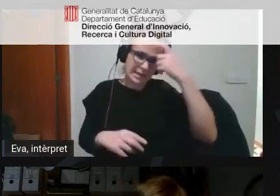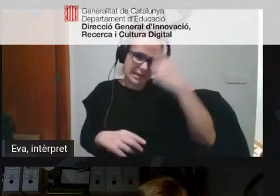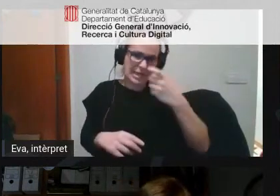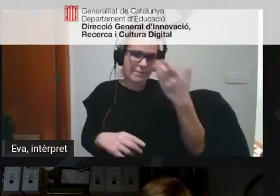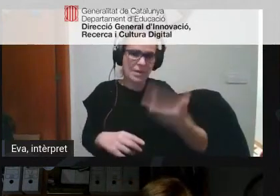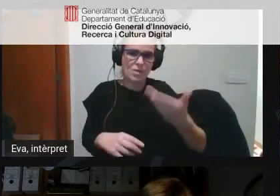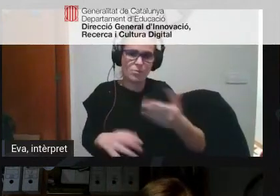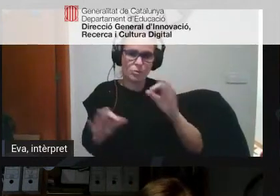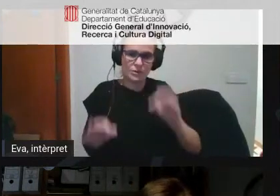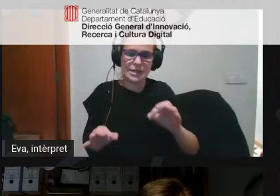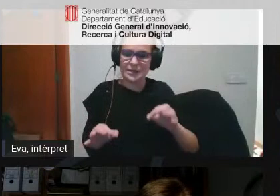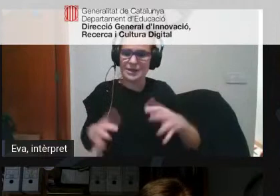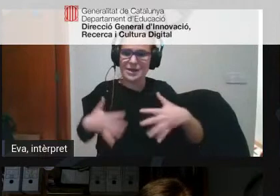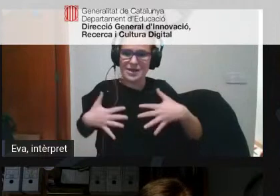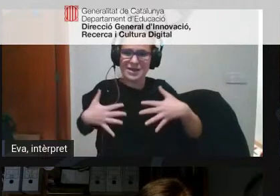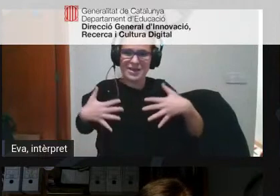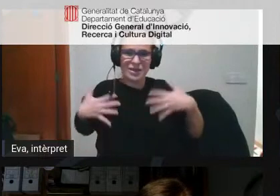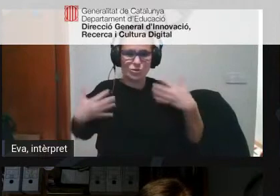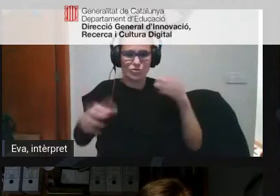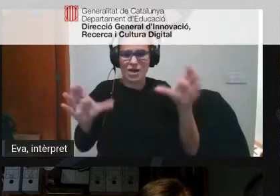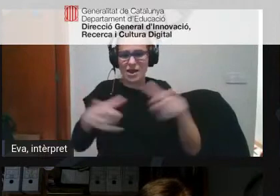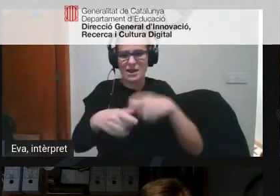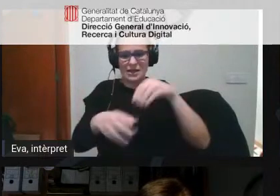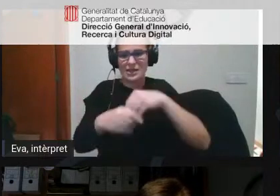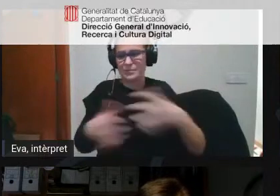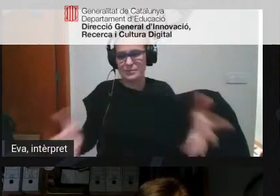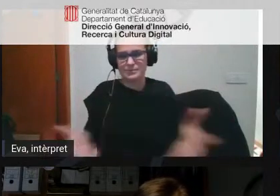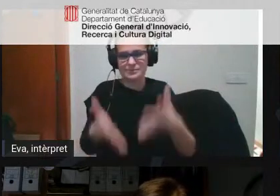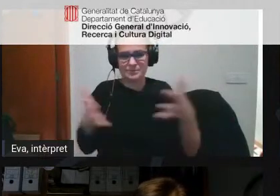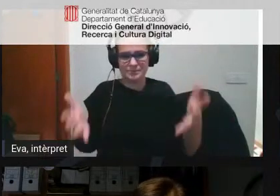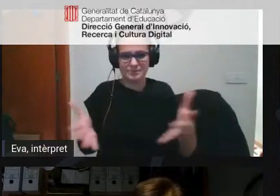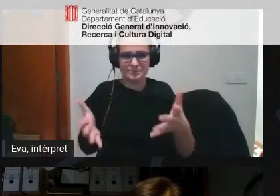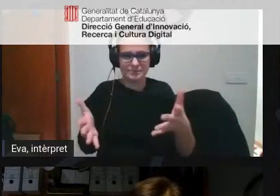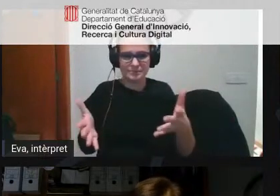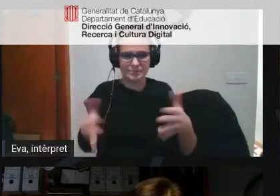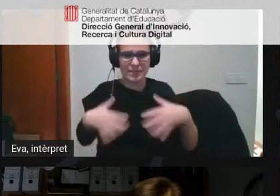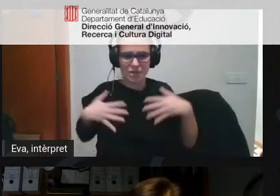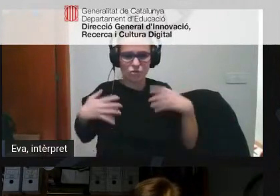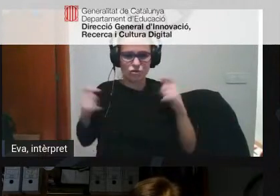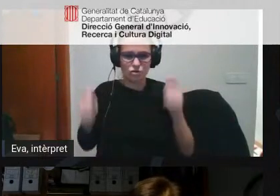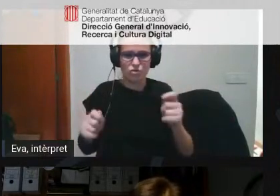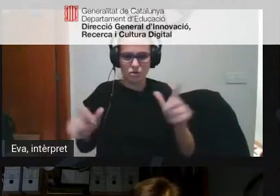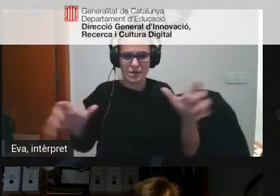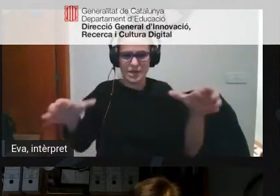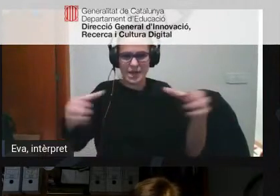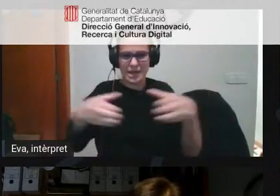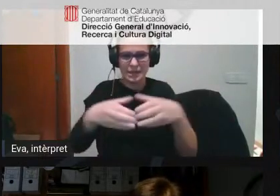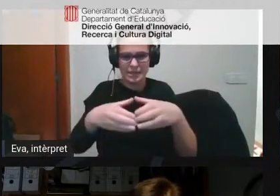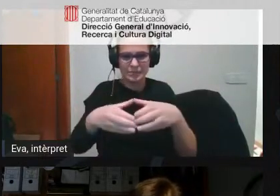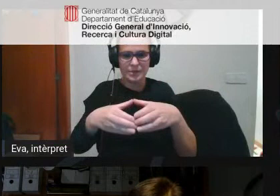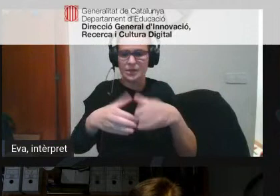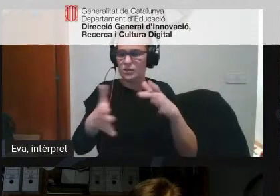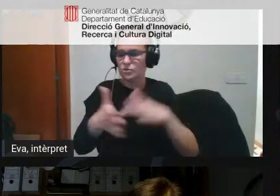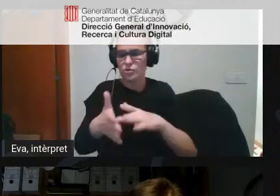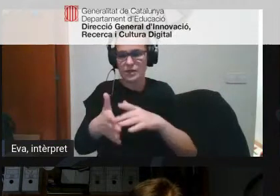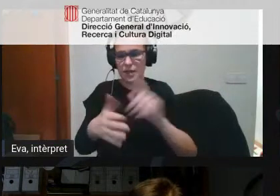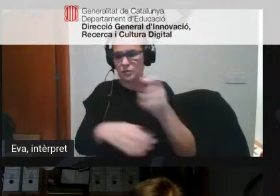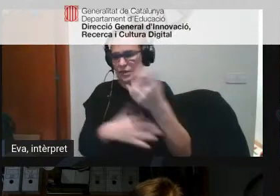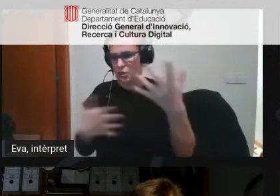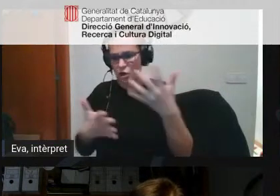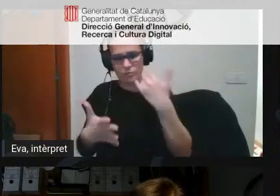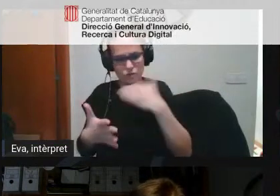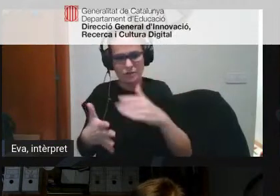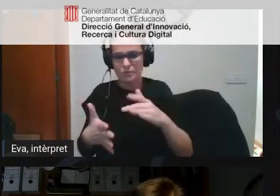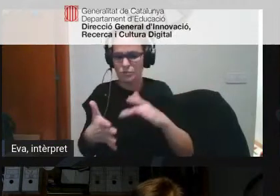important il·lusionar amb l'equip i d'una manera o altra has d'aconseguir que aquest equip s'il·lusioni pel projecte que